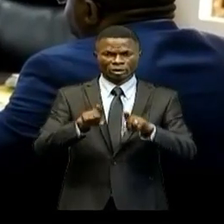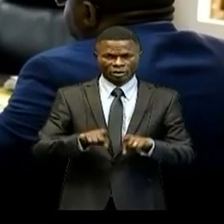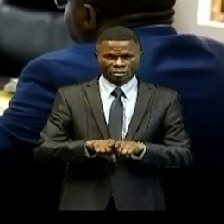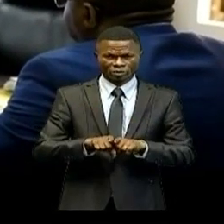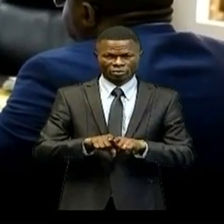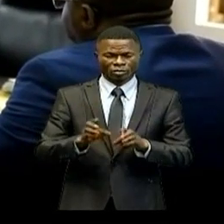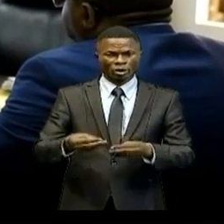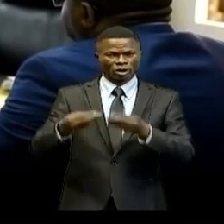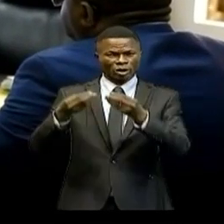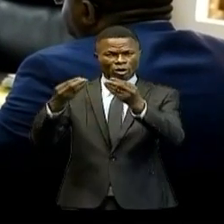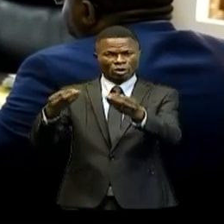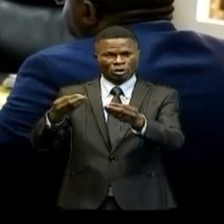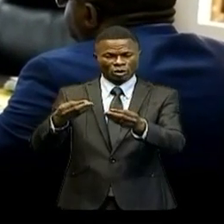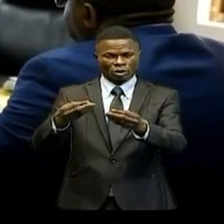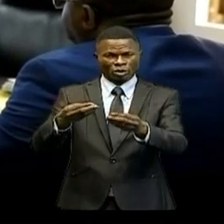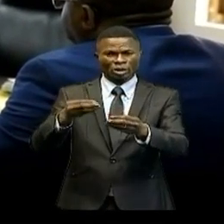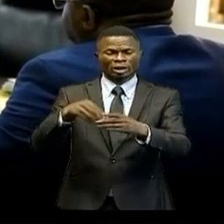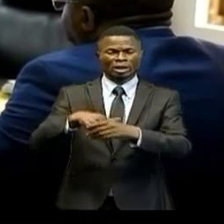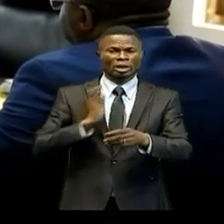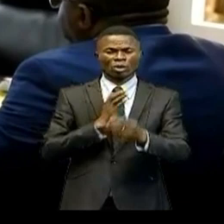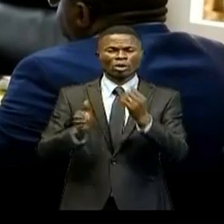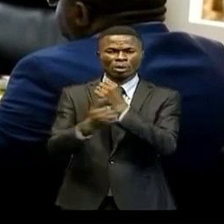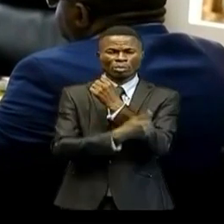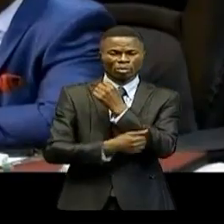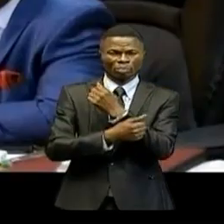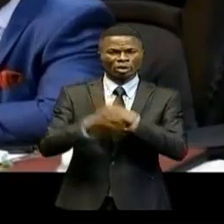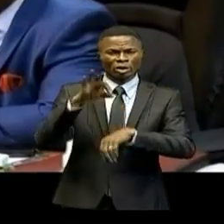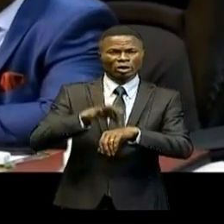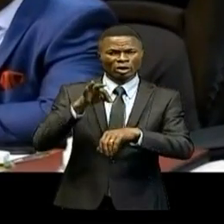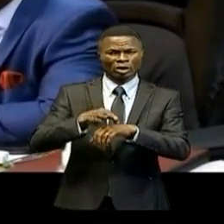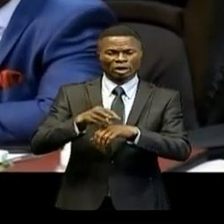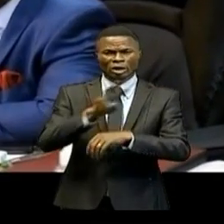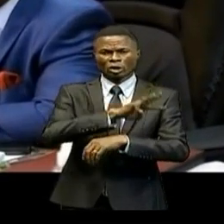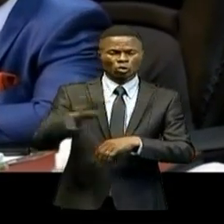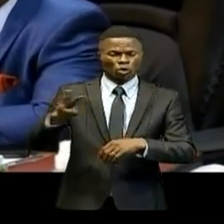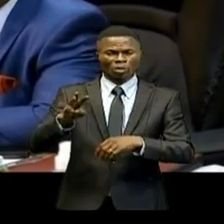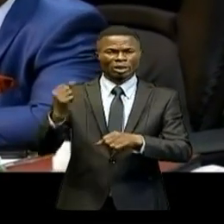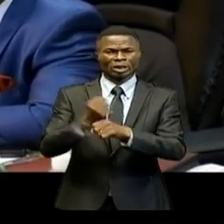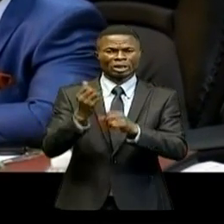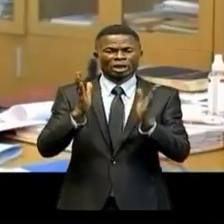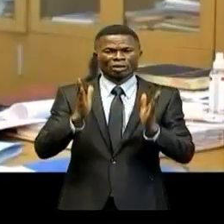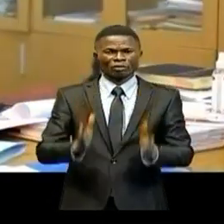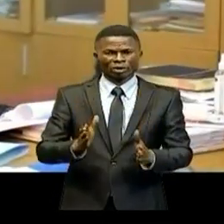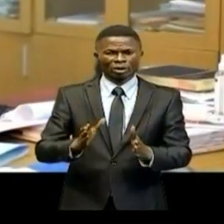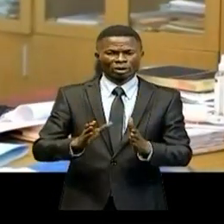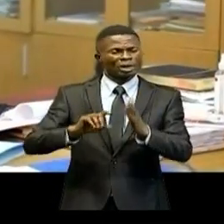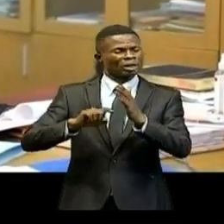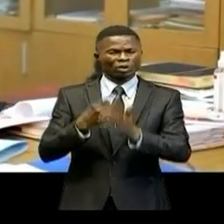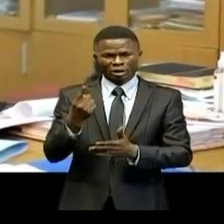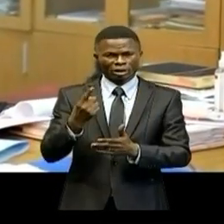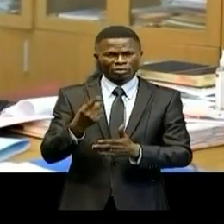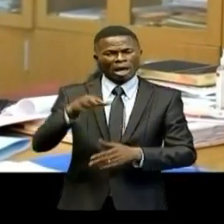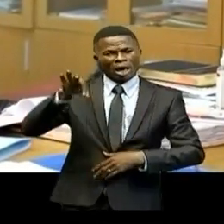offrait-il dans l'arrière-pays une opportunité de près de 3 000 emplois directs et indirects en faveur de la population